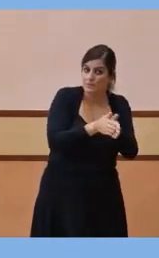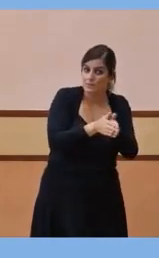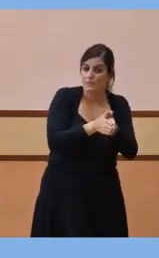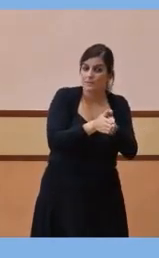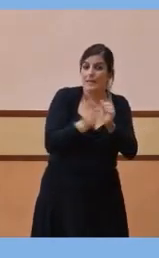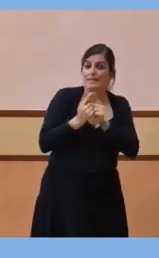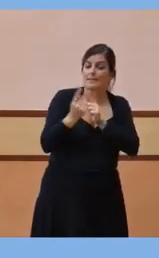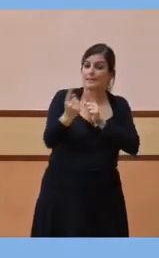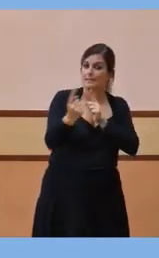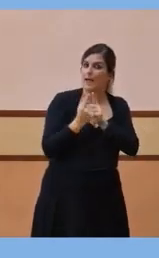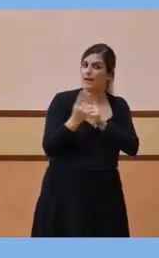distància física.'aconseguir. Fins